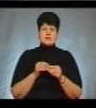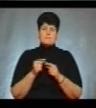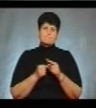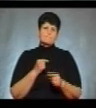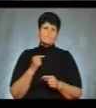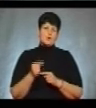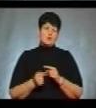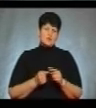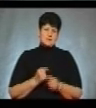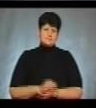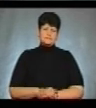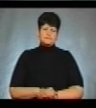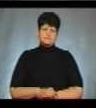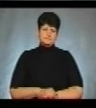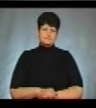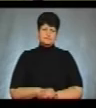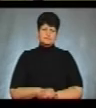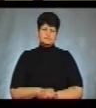про це у сюжеті Світлани Лазорик.